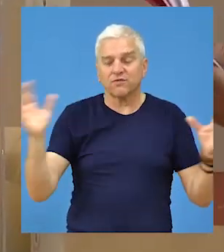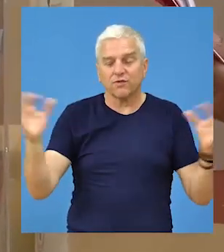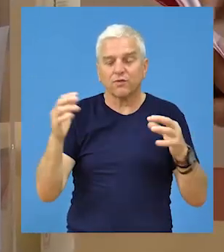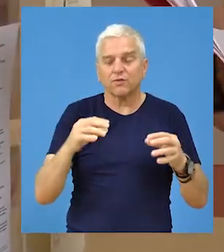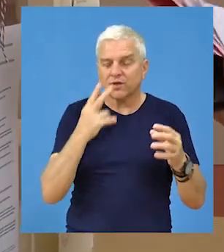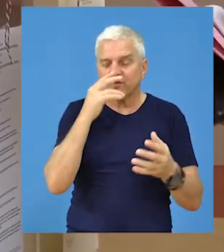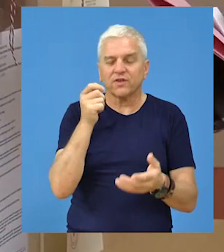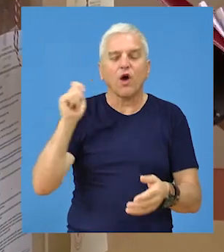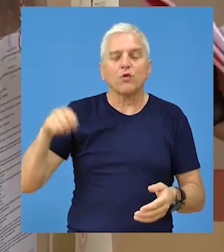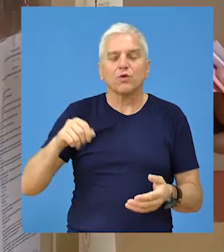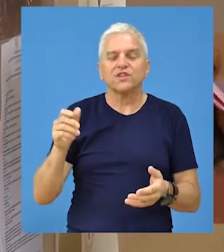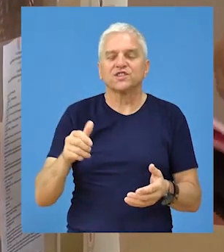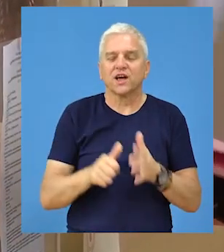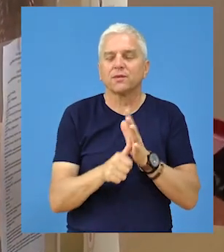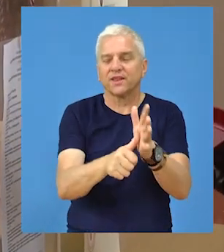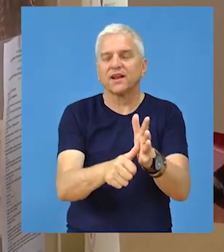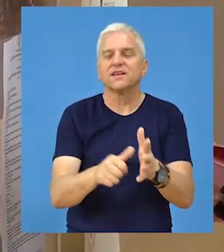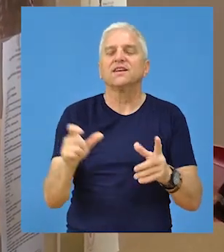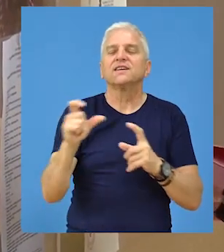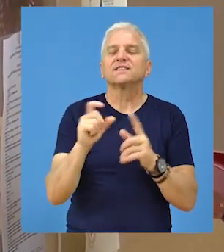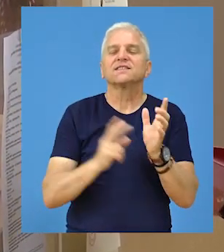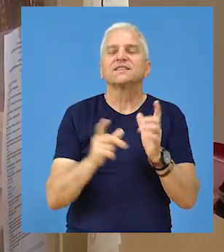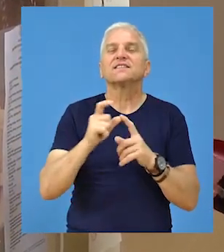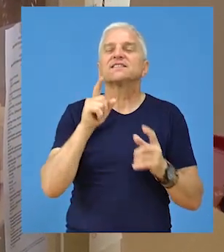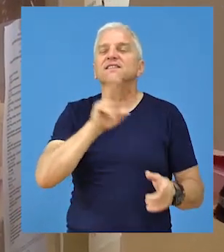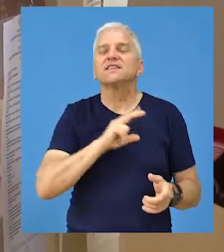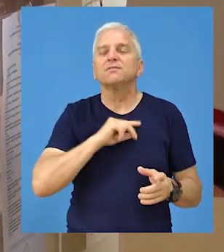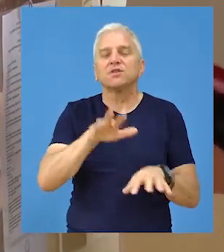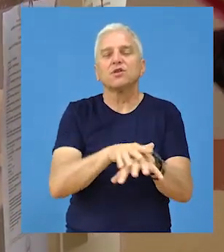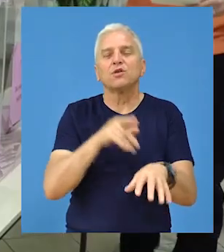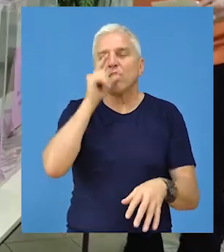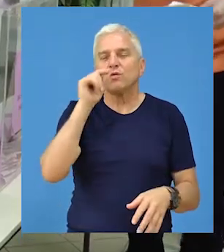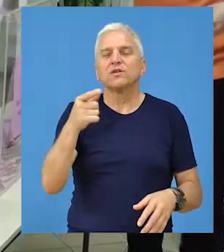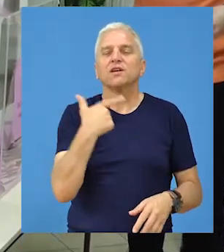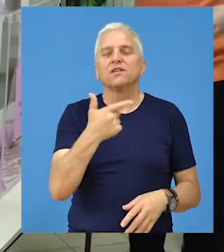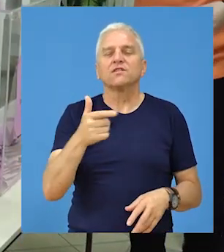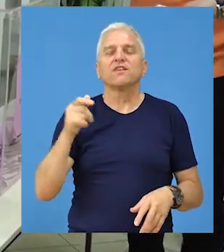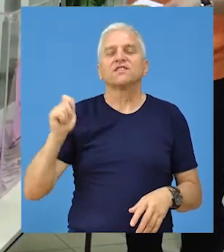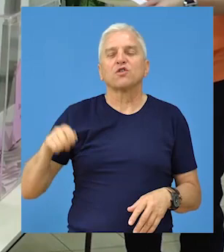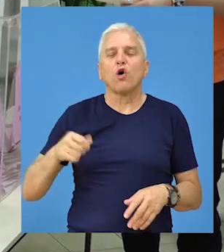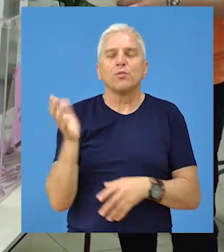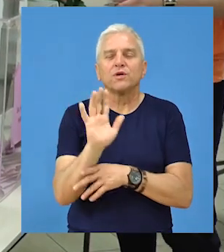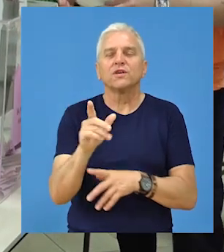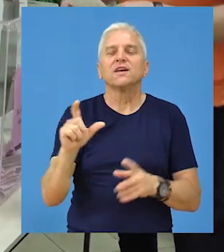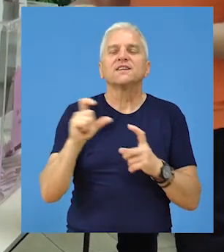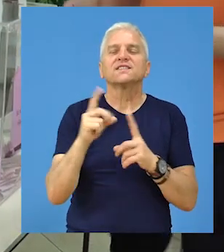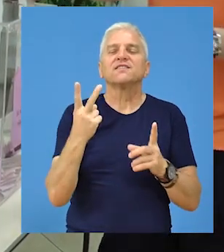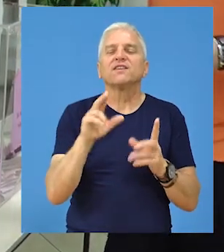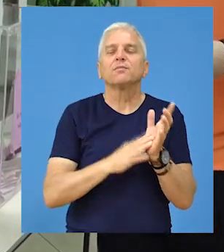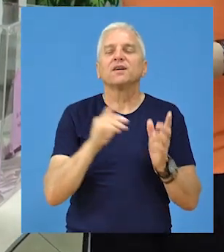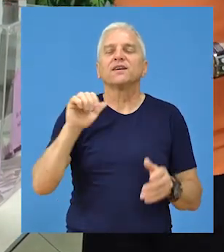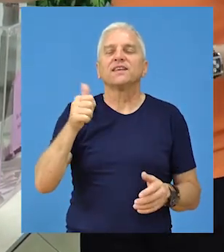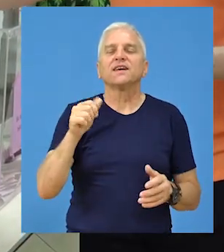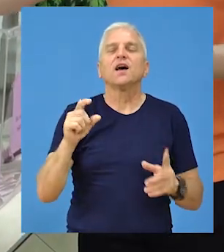brojevi glasova pretvore u odborničke mandate, SNS će u Skupštini opštine Bečeji imati 20 odbornika, SVM